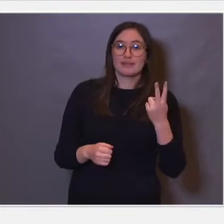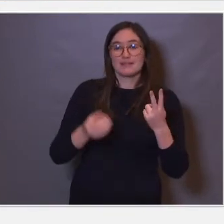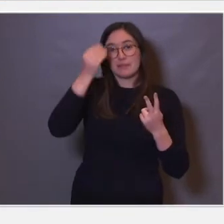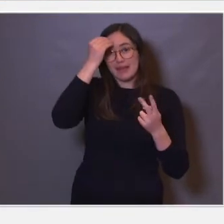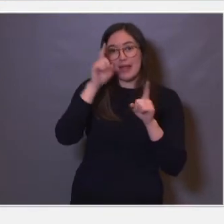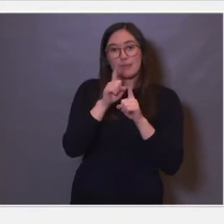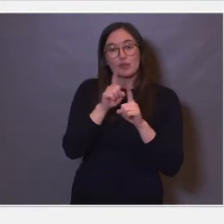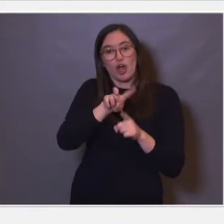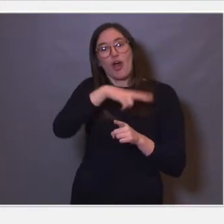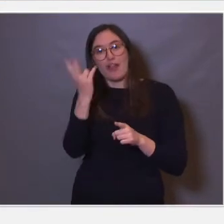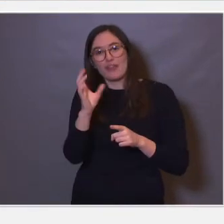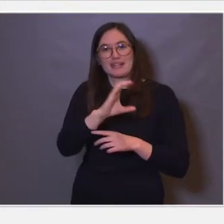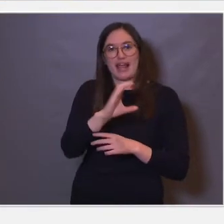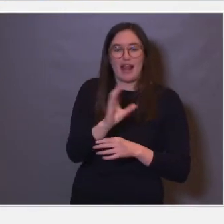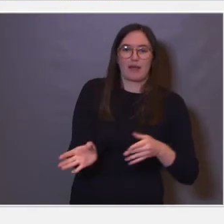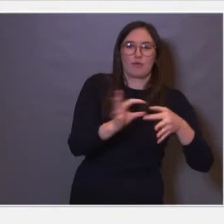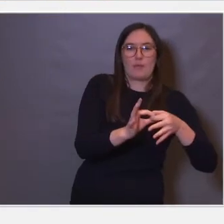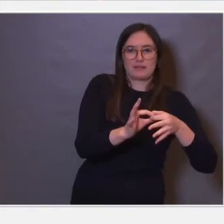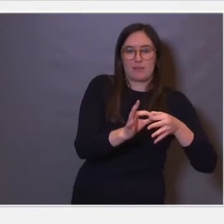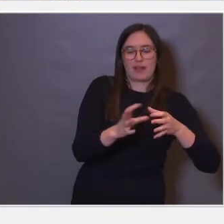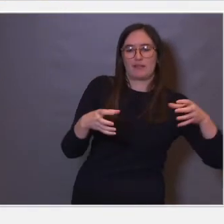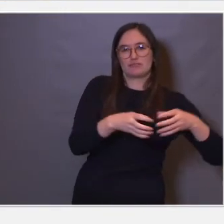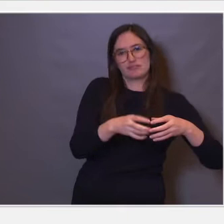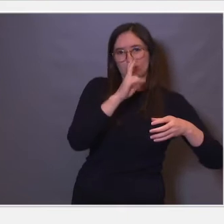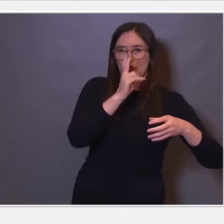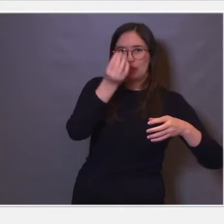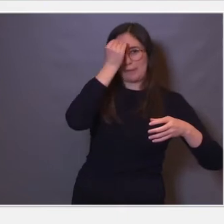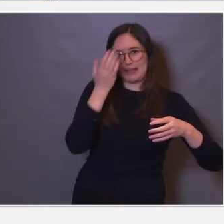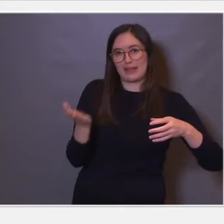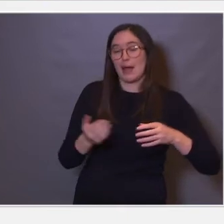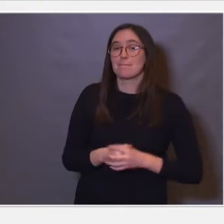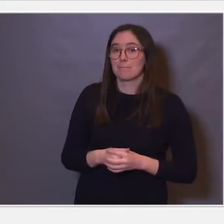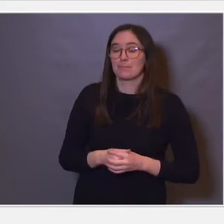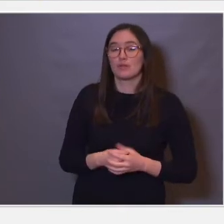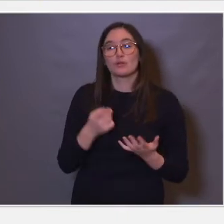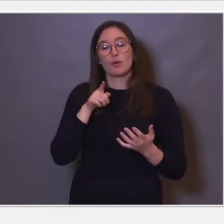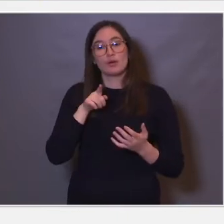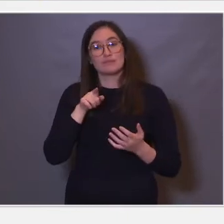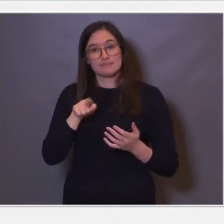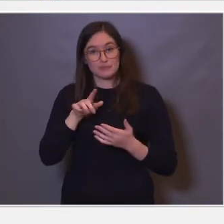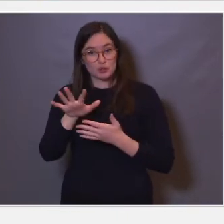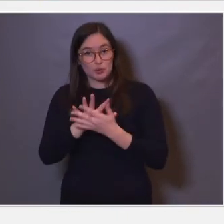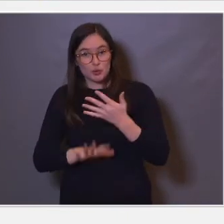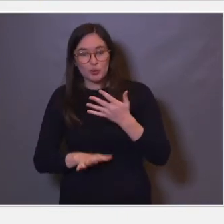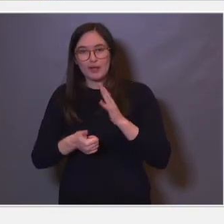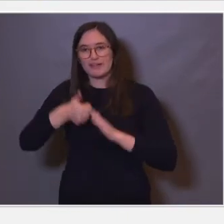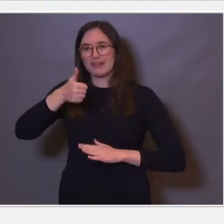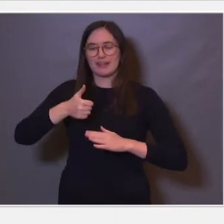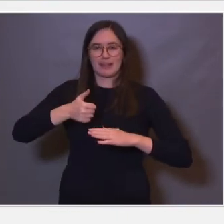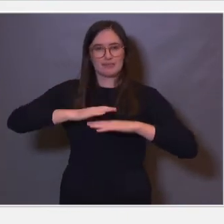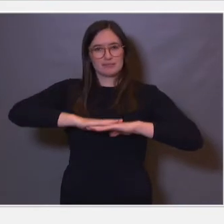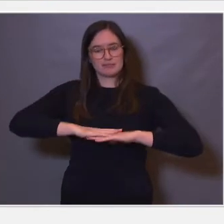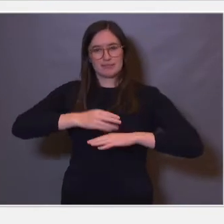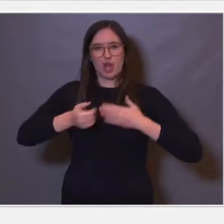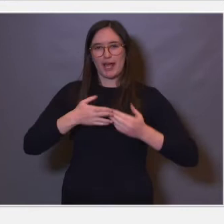kompleks av sånne hjerneceller som så er bundet sammen til nye minner. Og den strukturen som er veldig viktig for å danne nye minner, det er